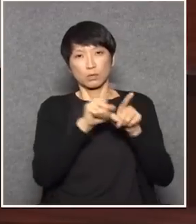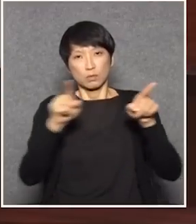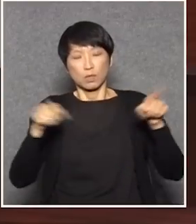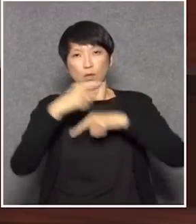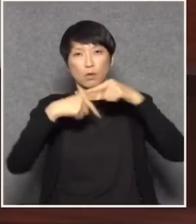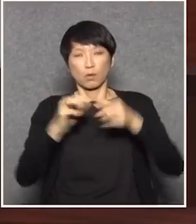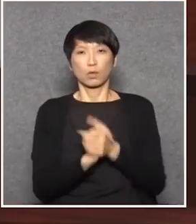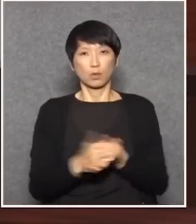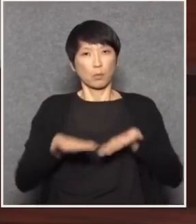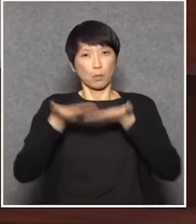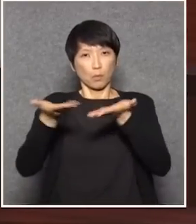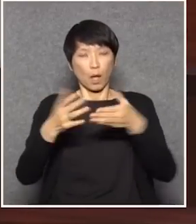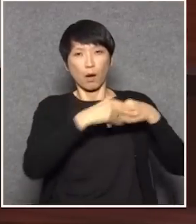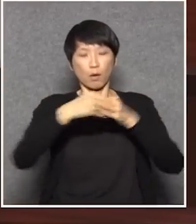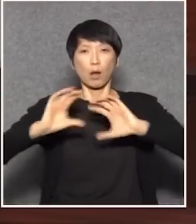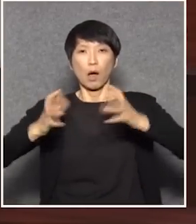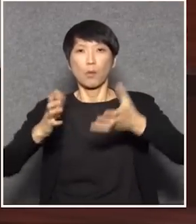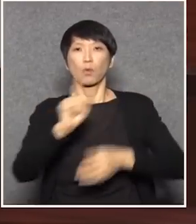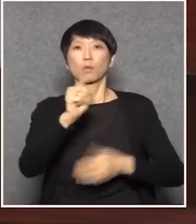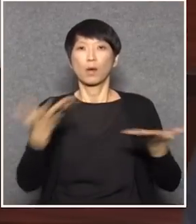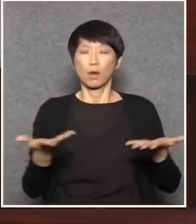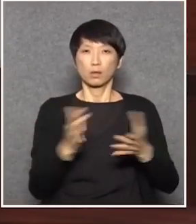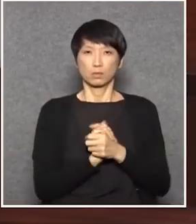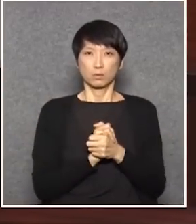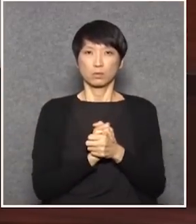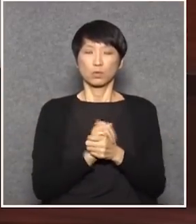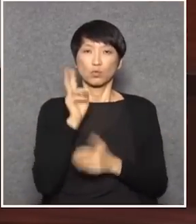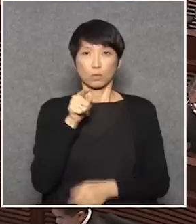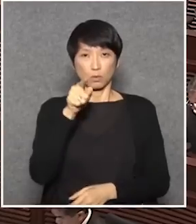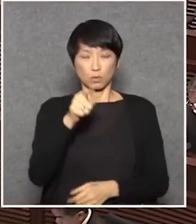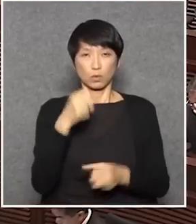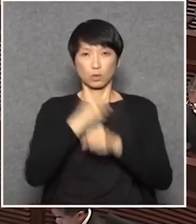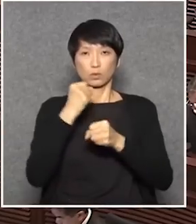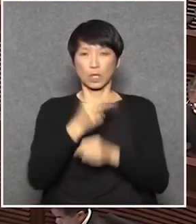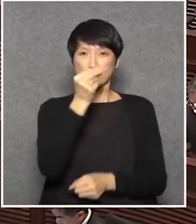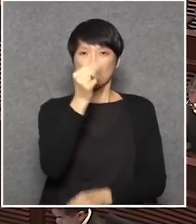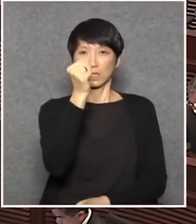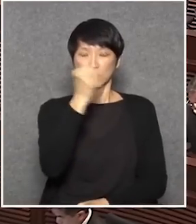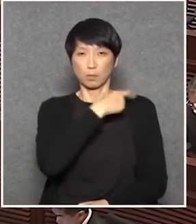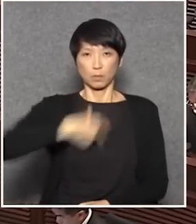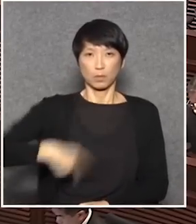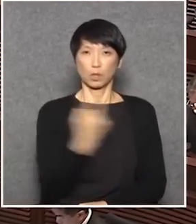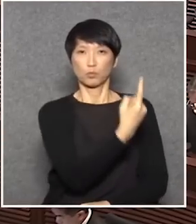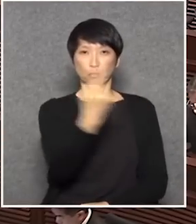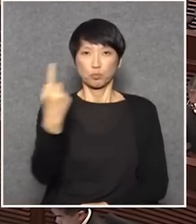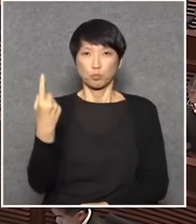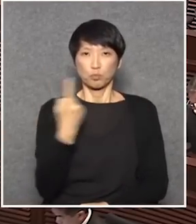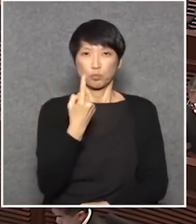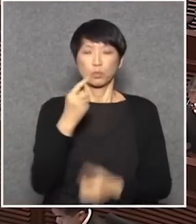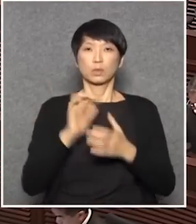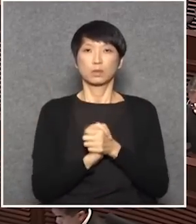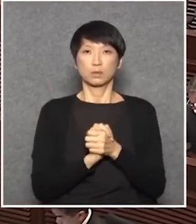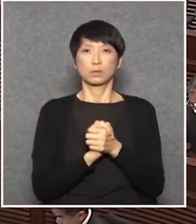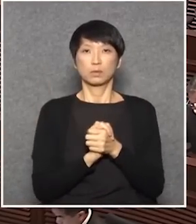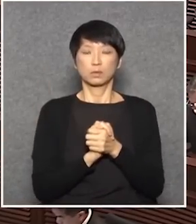別人可以說的嗎?這些拉什麼布?請問如果你預料七十個議員就每一個總目都發言一次